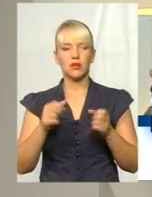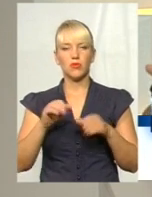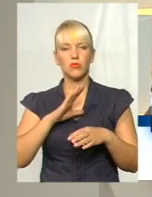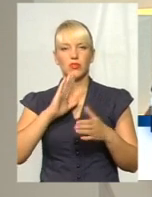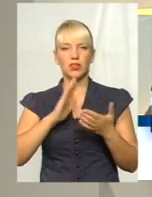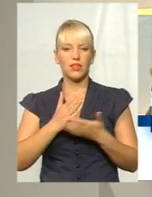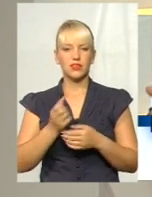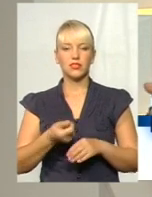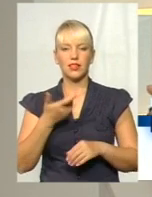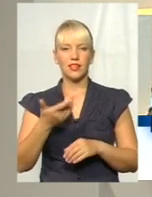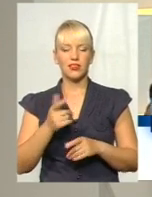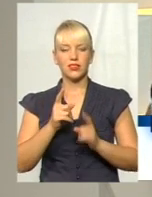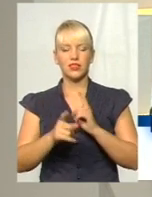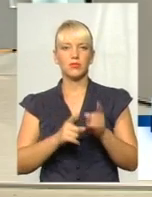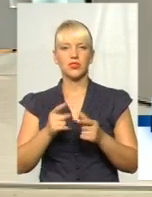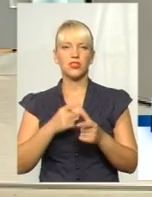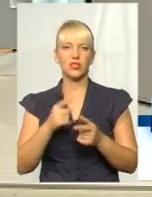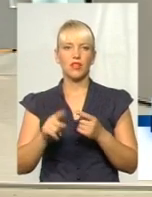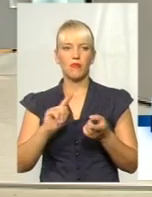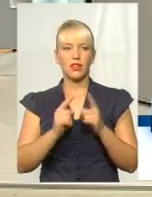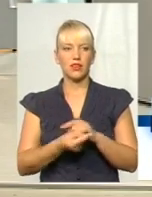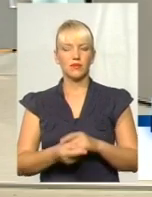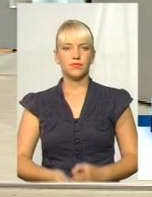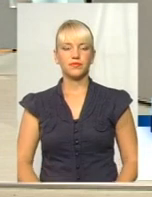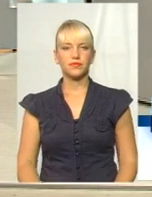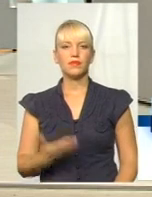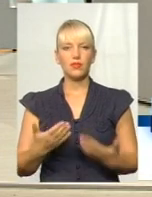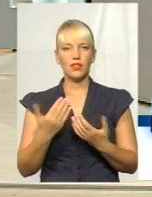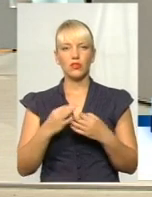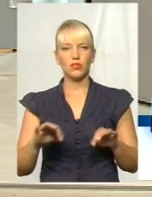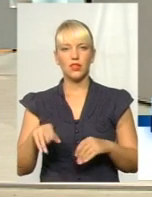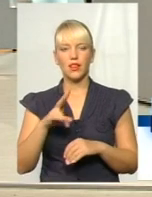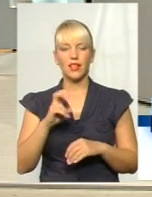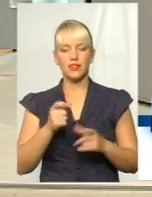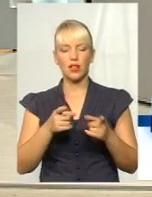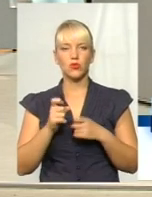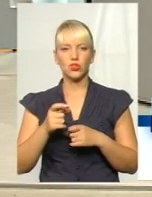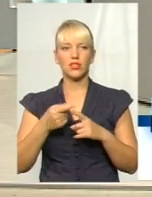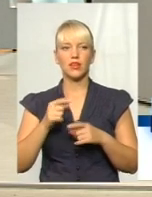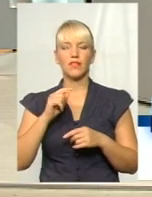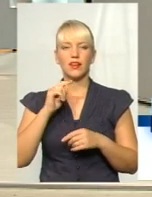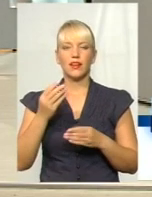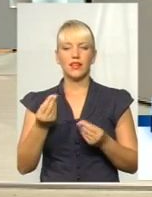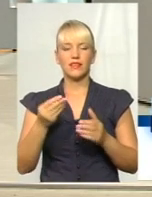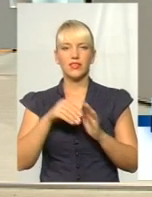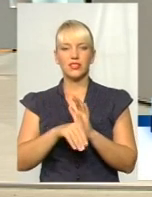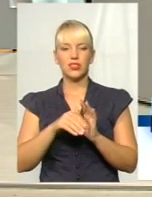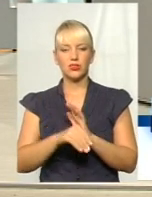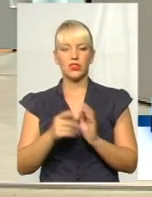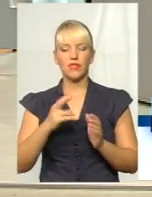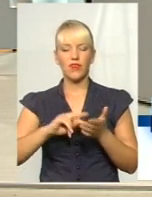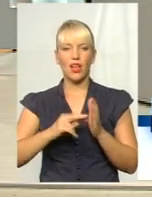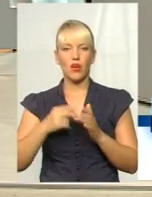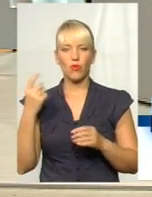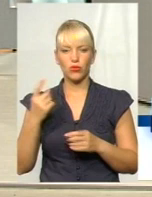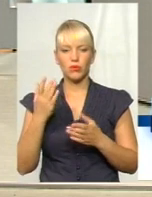чи кількісно змінилась, чи навпаки. Прошу. Якщо дозволите, залучення інвестицій в економіку є, звичайно, показником стабільності,